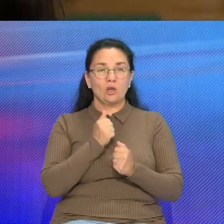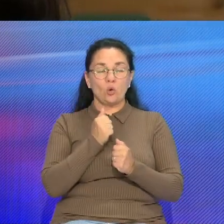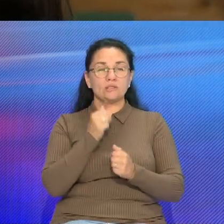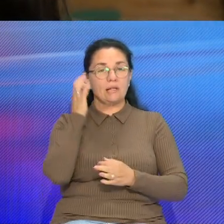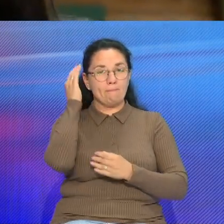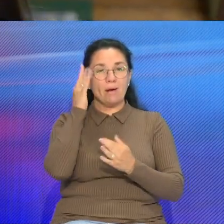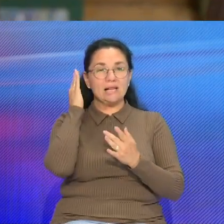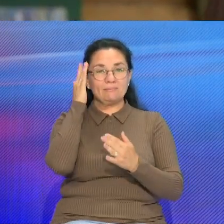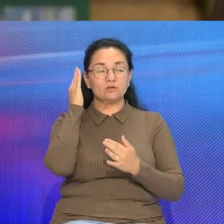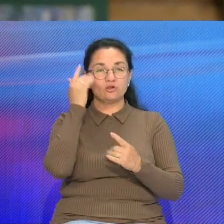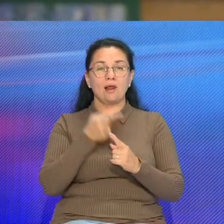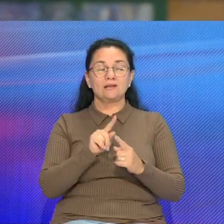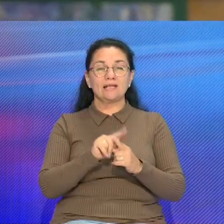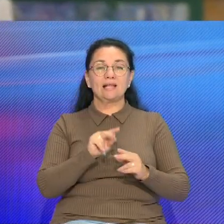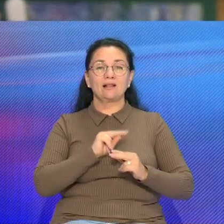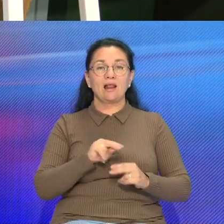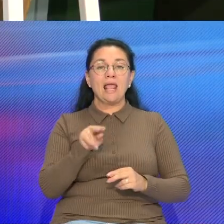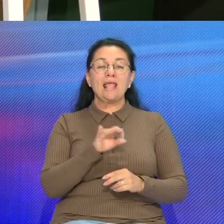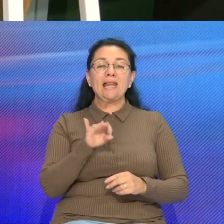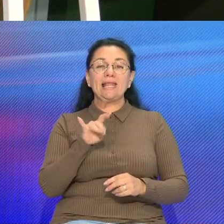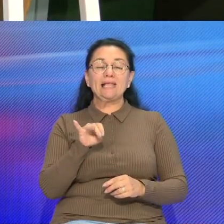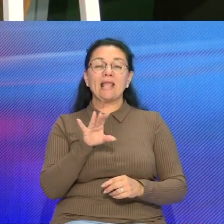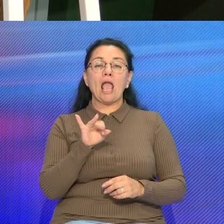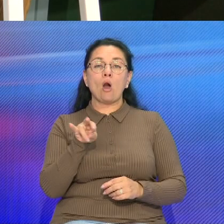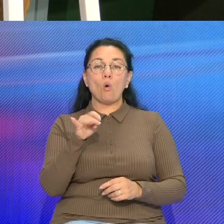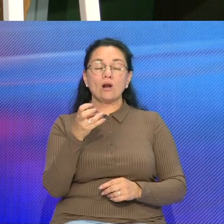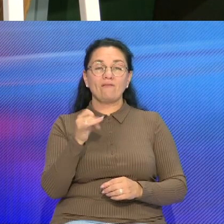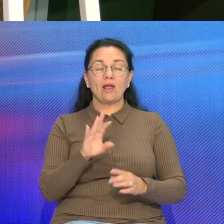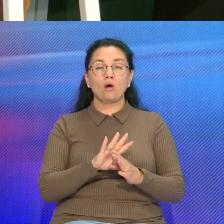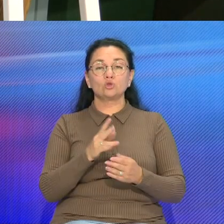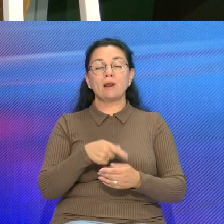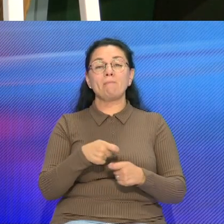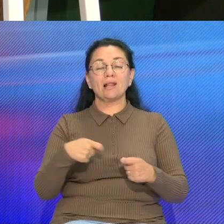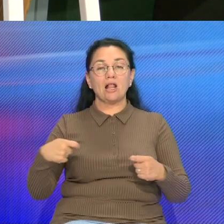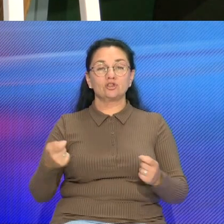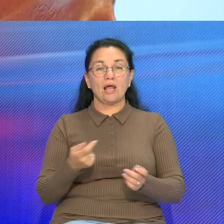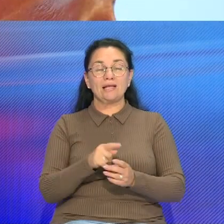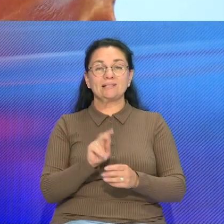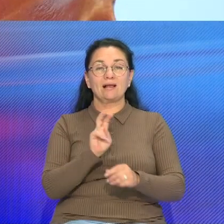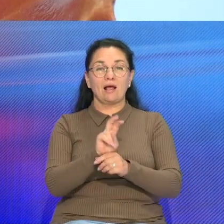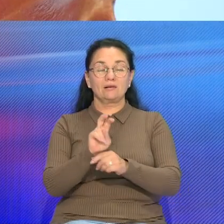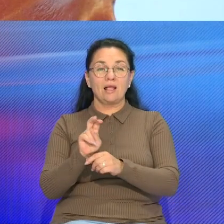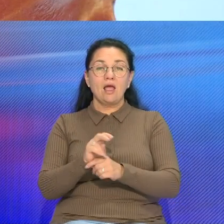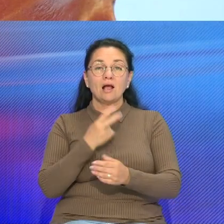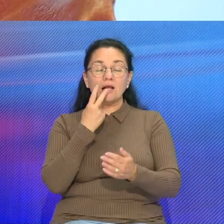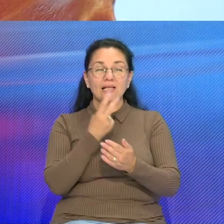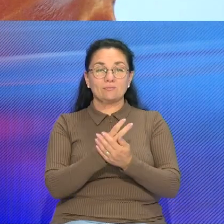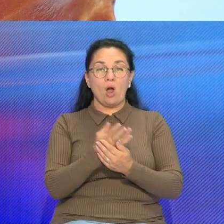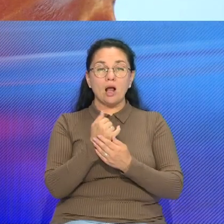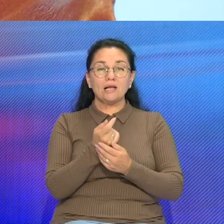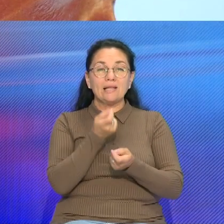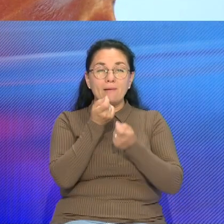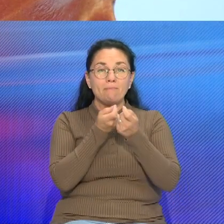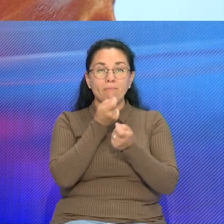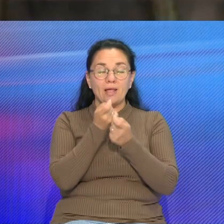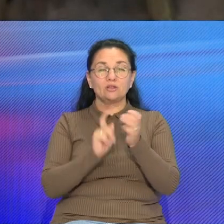Як приклад работа Гроденки Эллины Ягоровой Уже ее назва «Житё протягивается» спиняя наведвальников, а коли начинаешь разглядать детали,